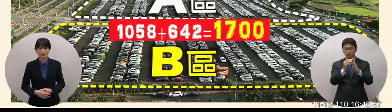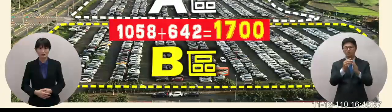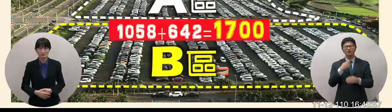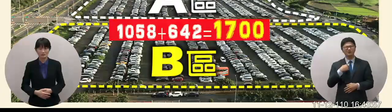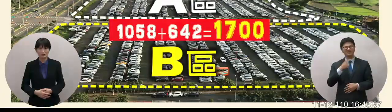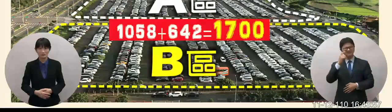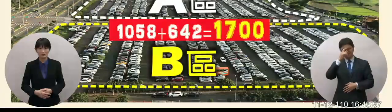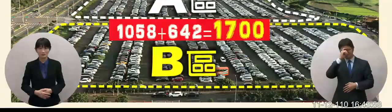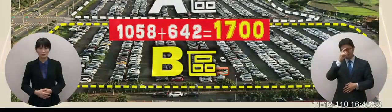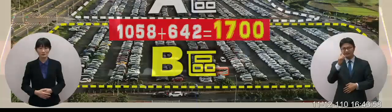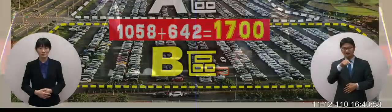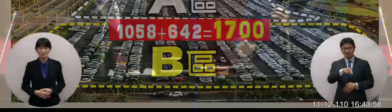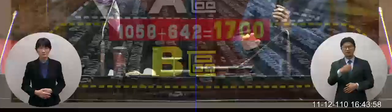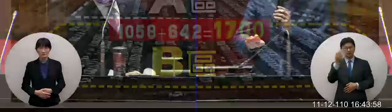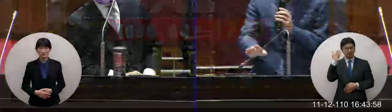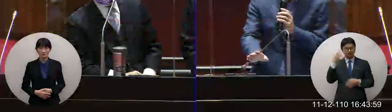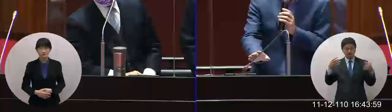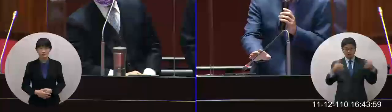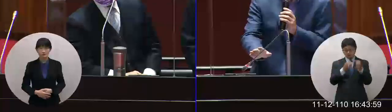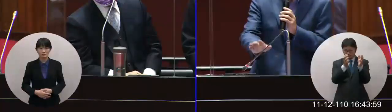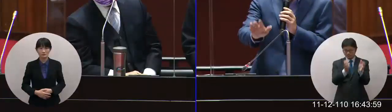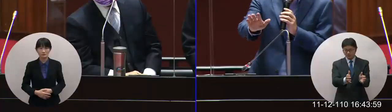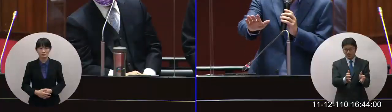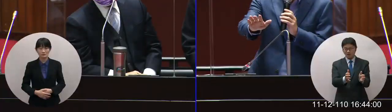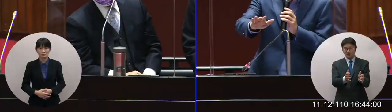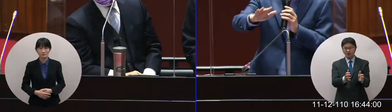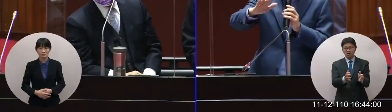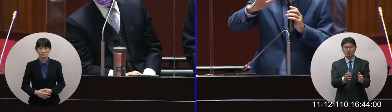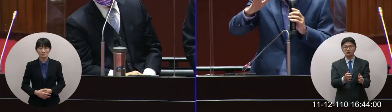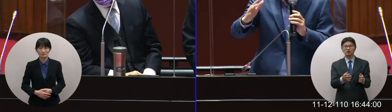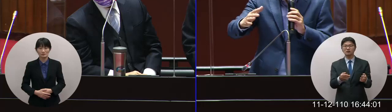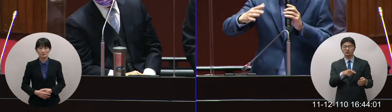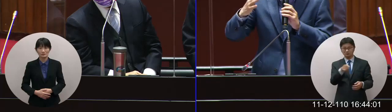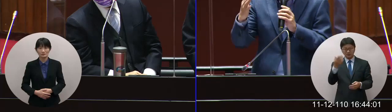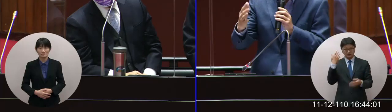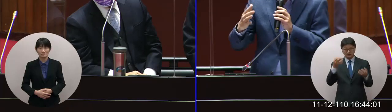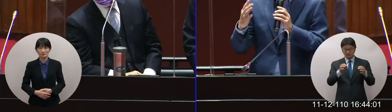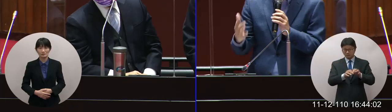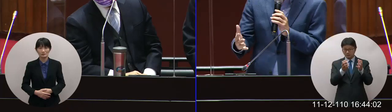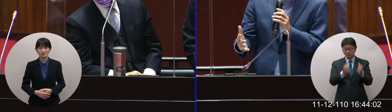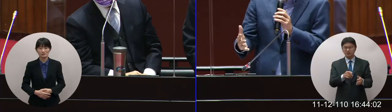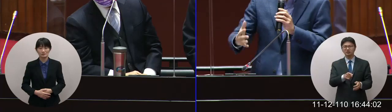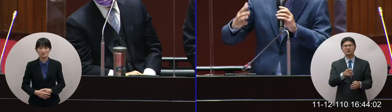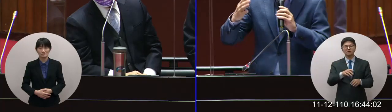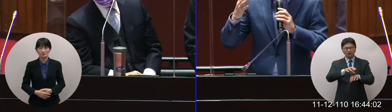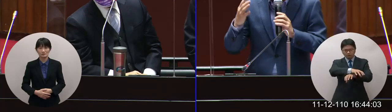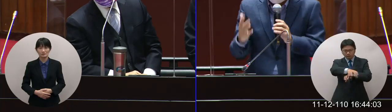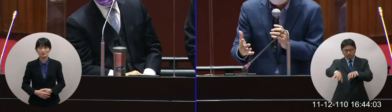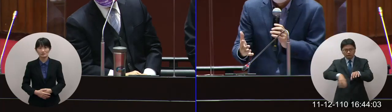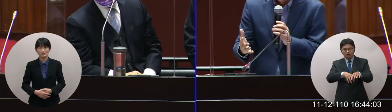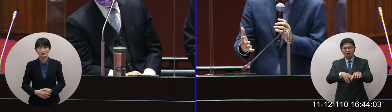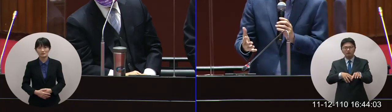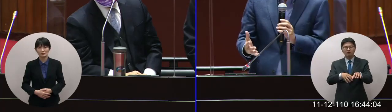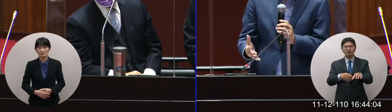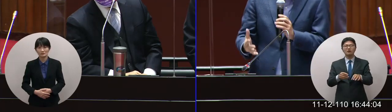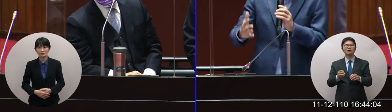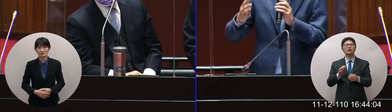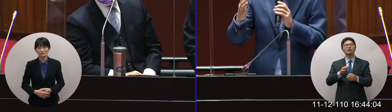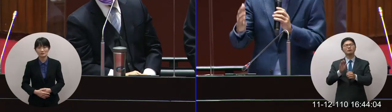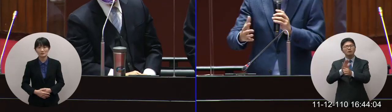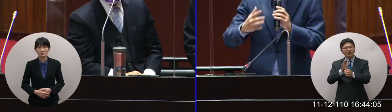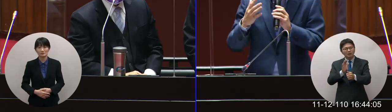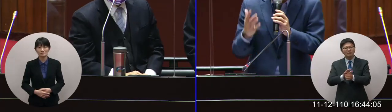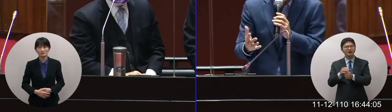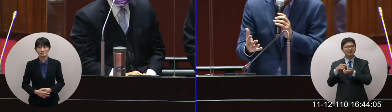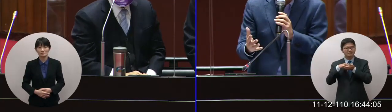你跟他核建的時候能不能多幫外圍可能的發展說一點話你要